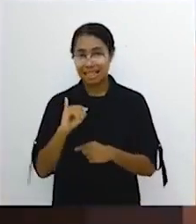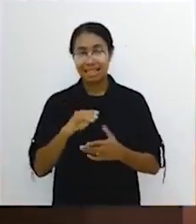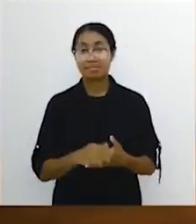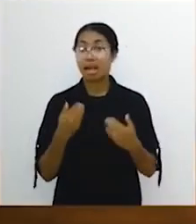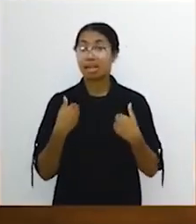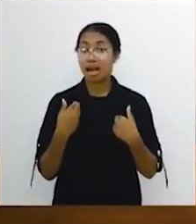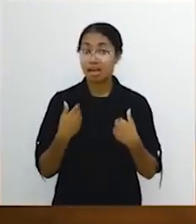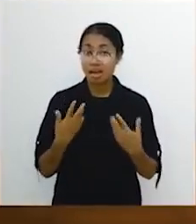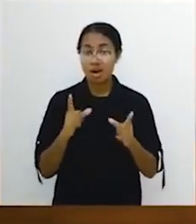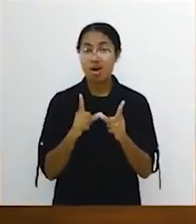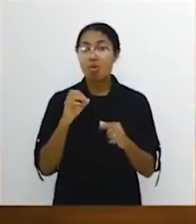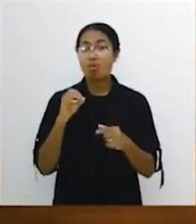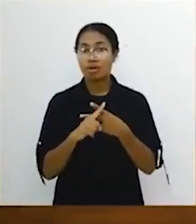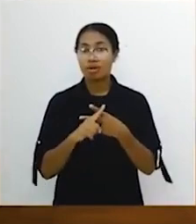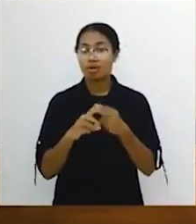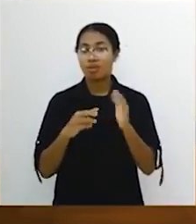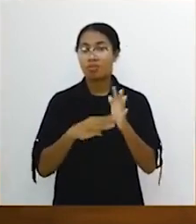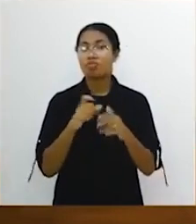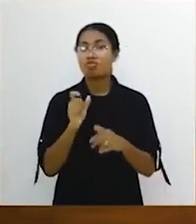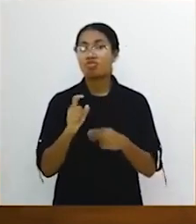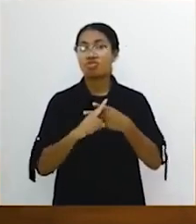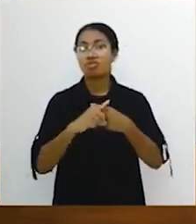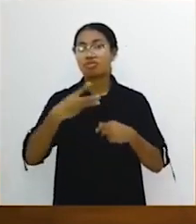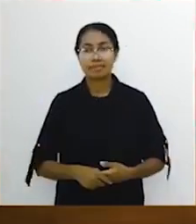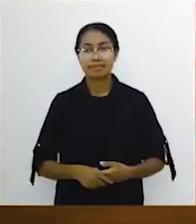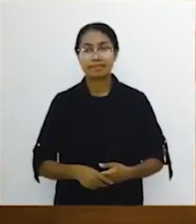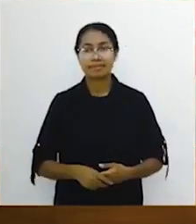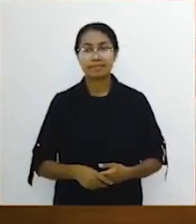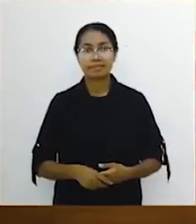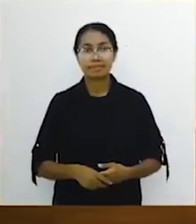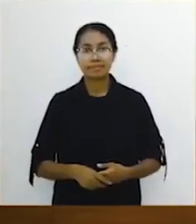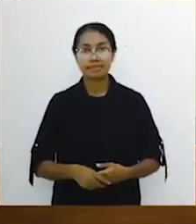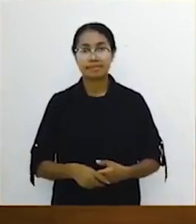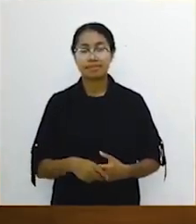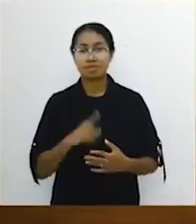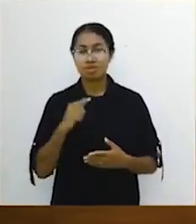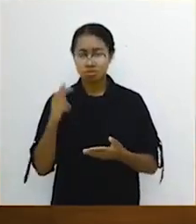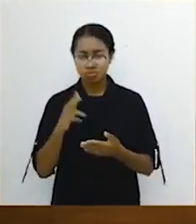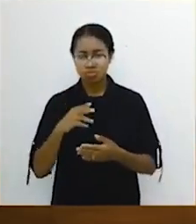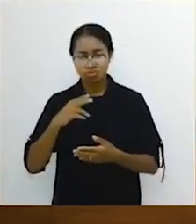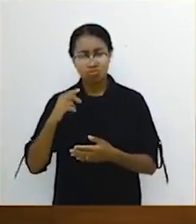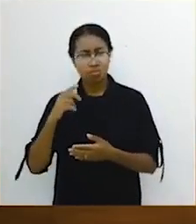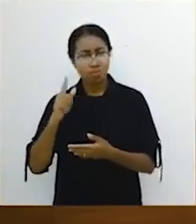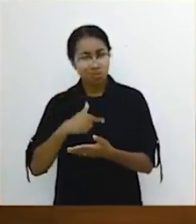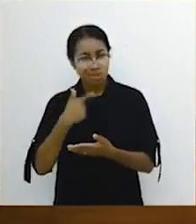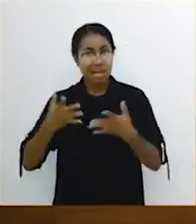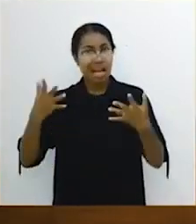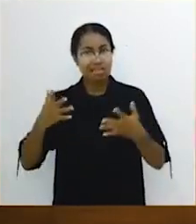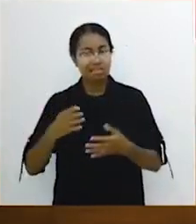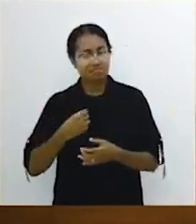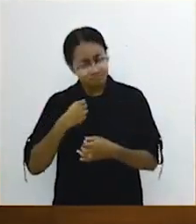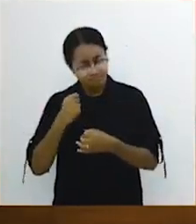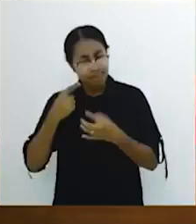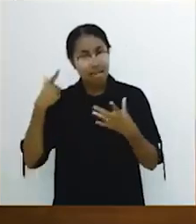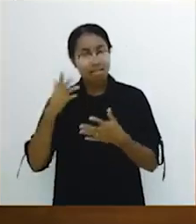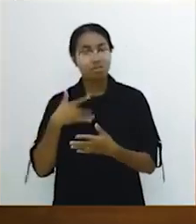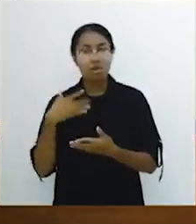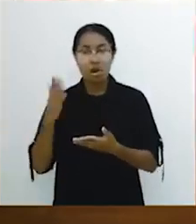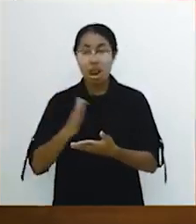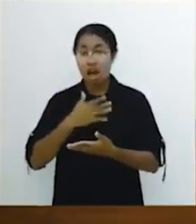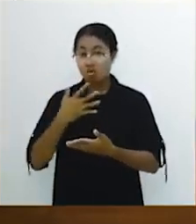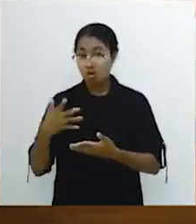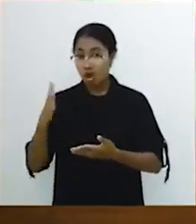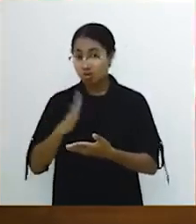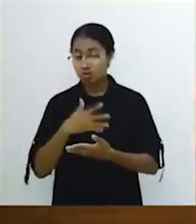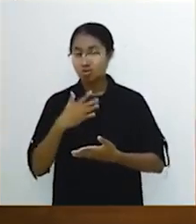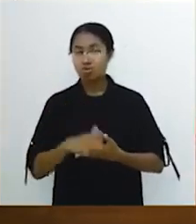juga ada word faith movement. Gerakan kata-kata iman. Begitu musik sudah bunyi dengan keras. Sebuah puji-pujian sudah